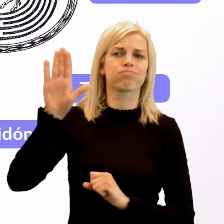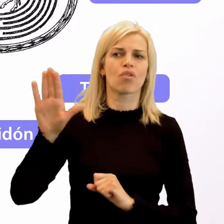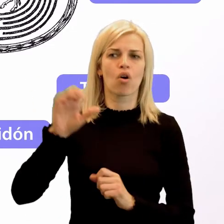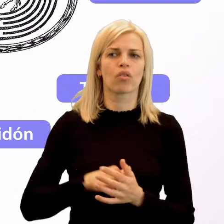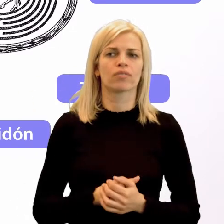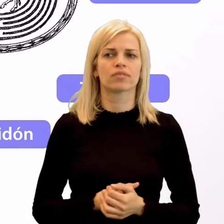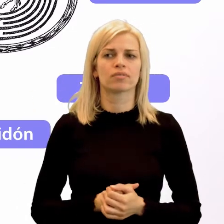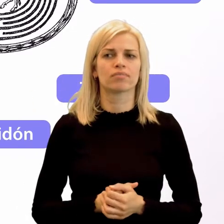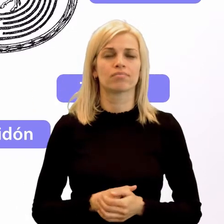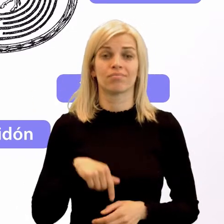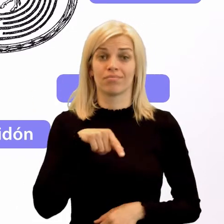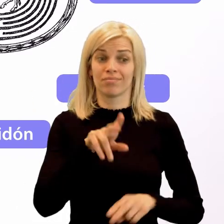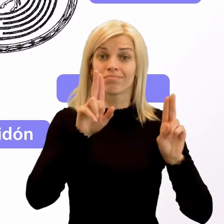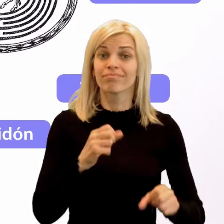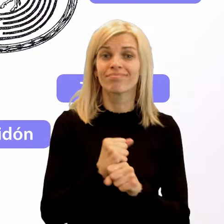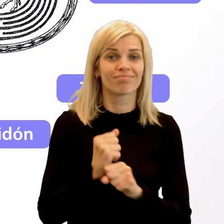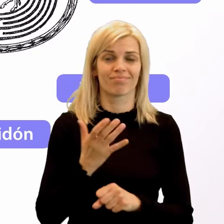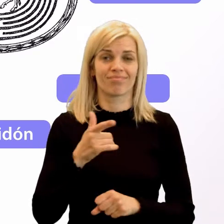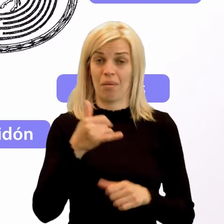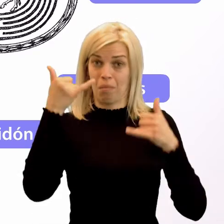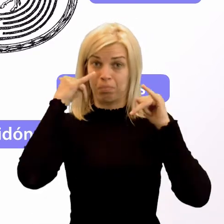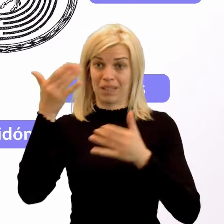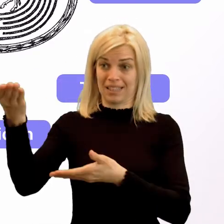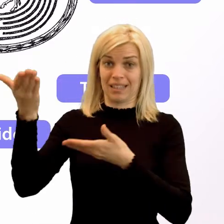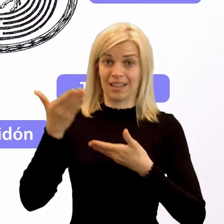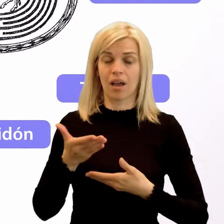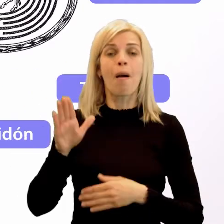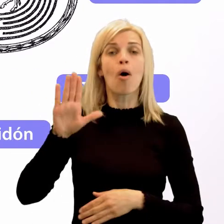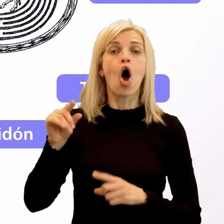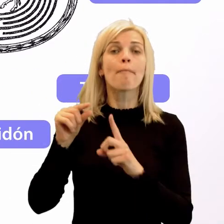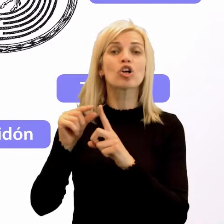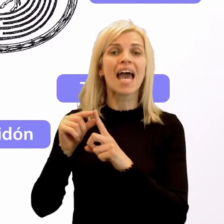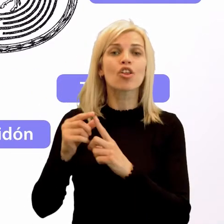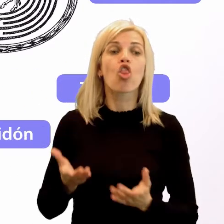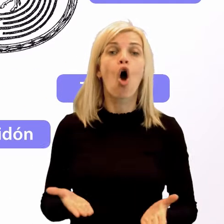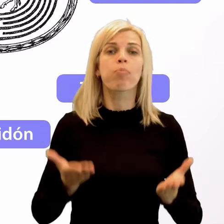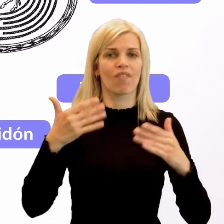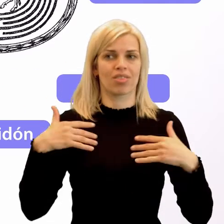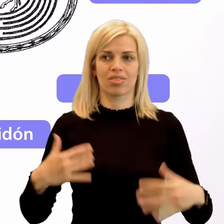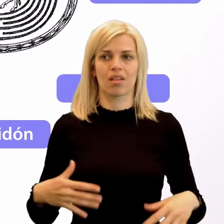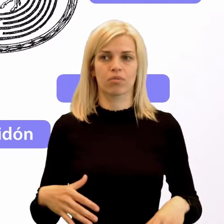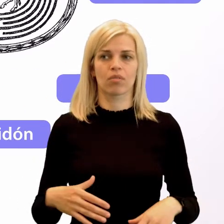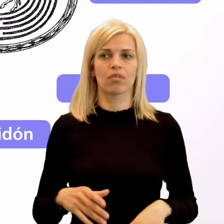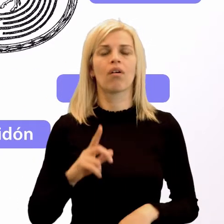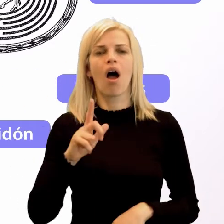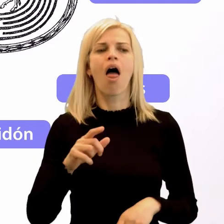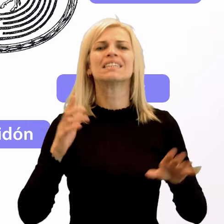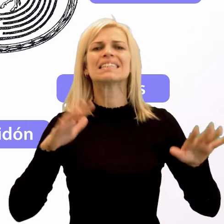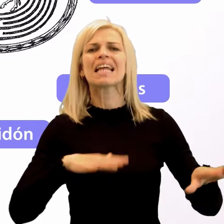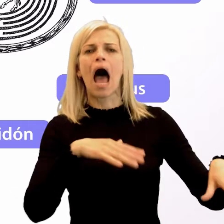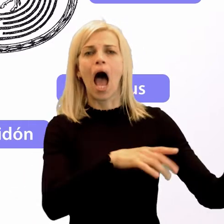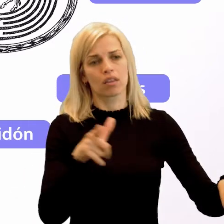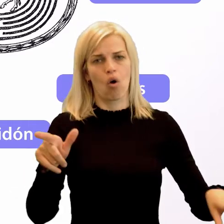Skúpy Mínos však tak neurobil. A Bíka, ktorého dostal od Boha Posejdona, neobetoval, ale zaradil do svojho stáda.